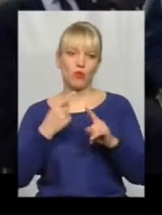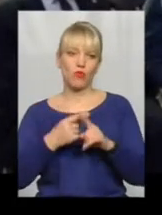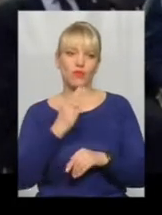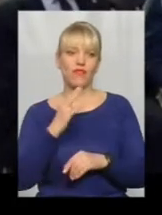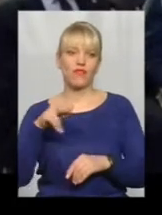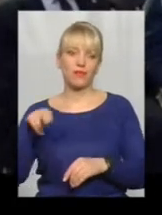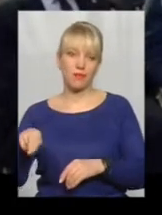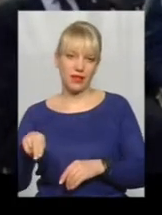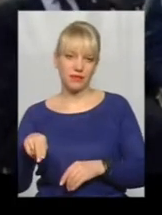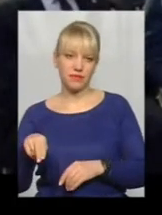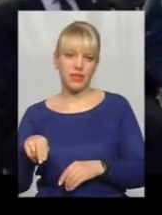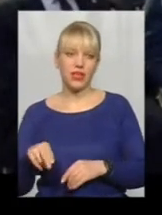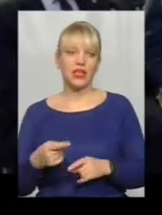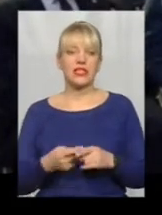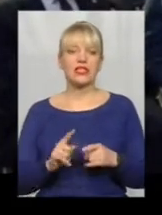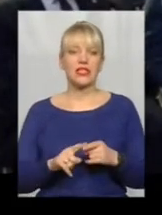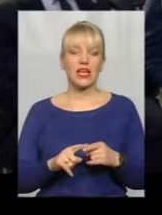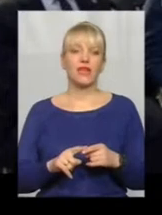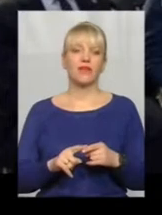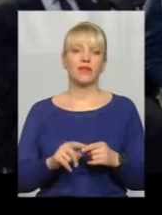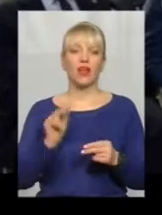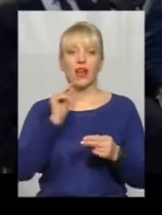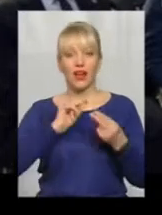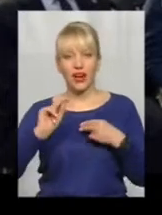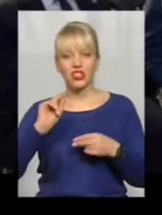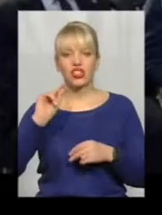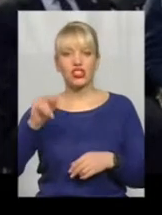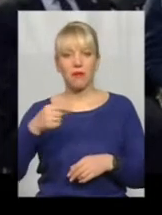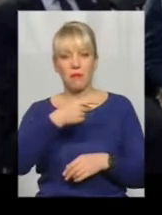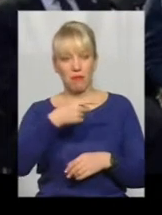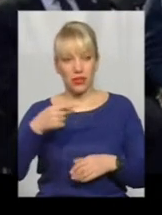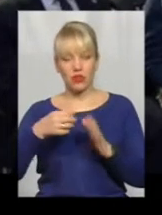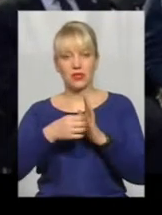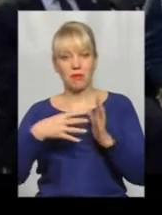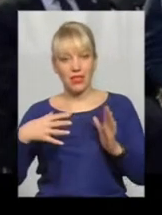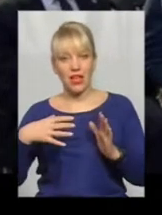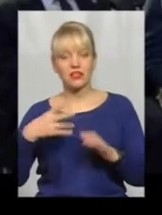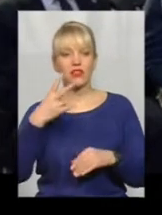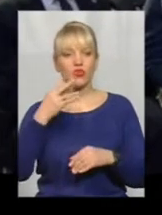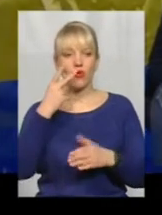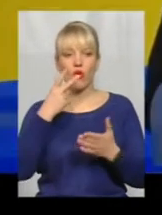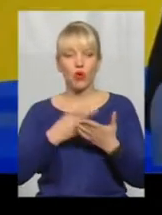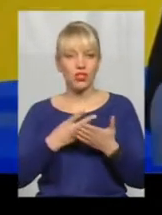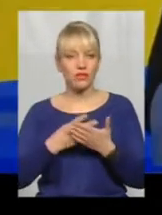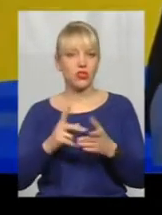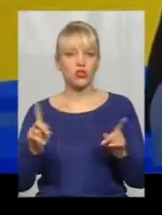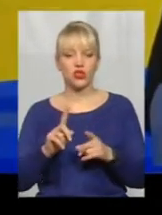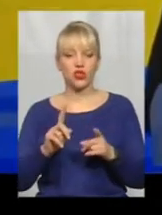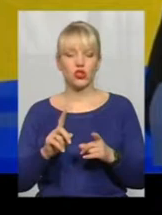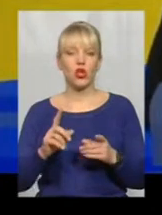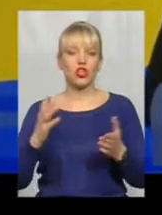трохи більше 2% – це, звичайно, краще, ніж мінус 15, чи не так. Але очевидно, що досягнуть темпи